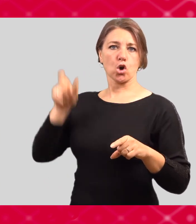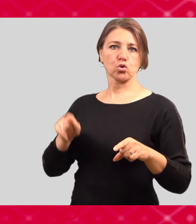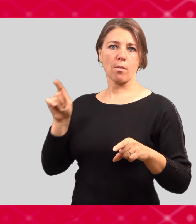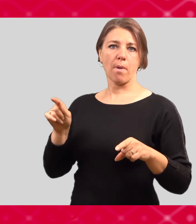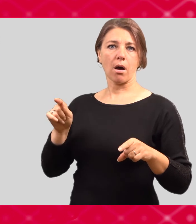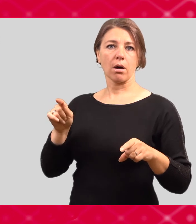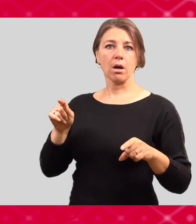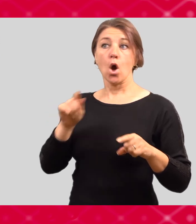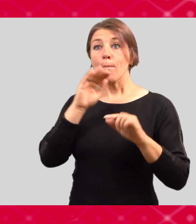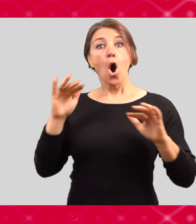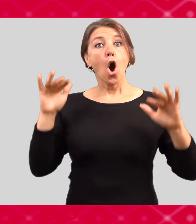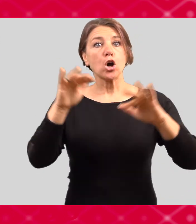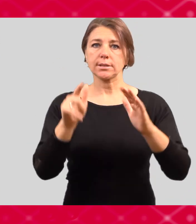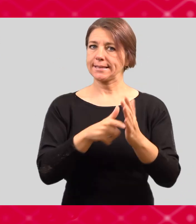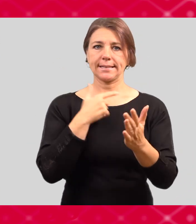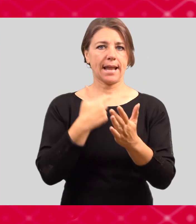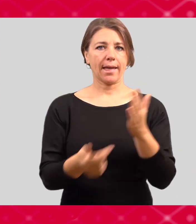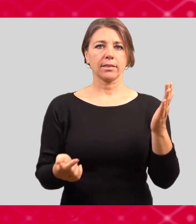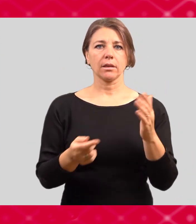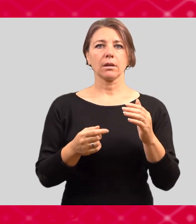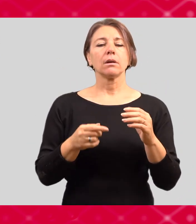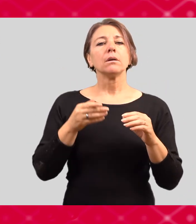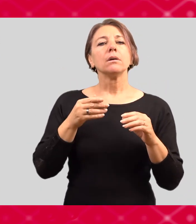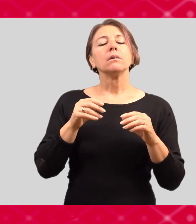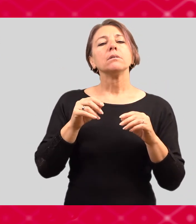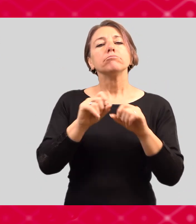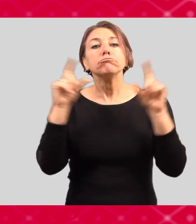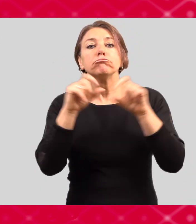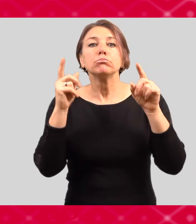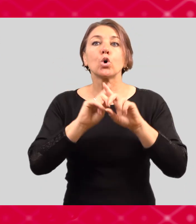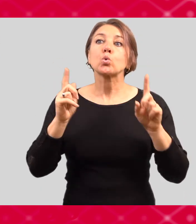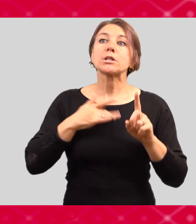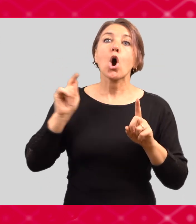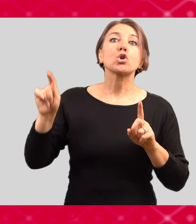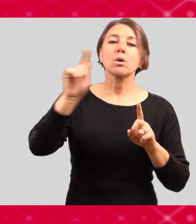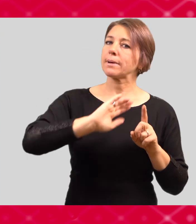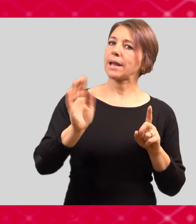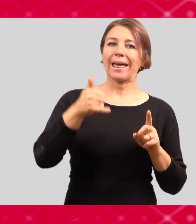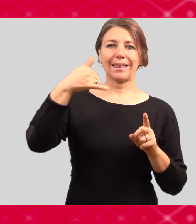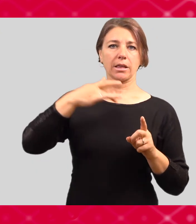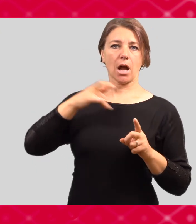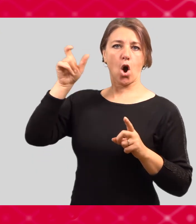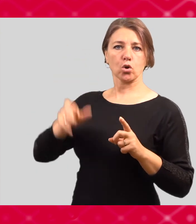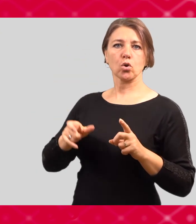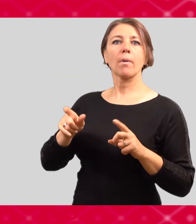všichni dozví, celá univerzita nebo při nejmenším fakulta nebo i váš vyučující. Osoba, která má